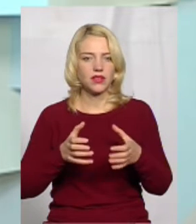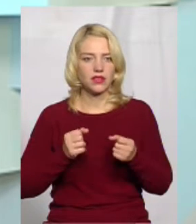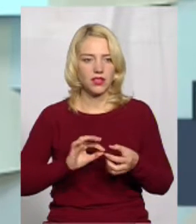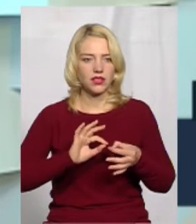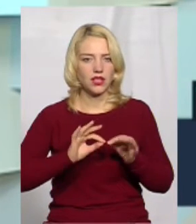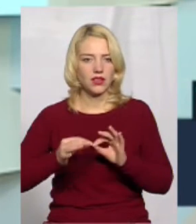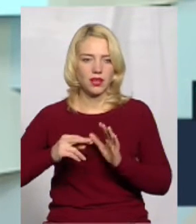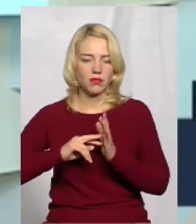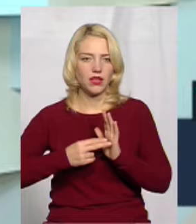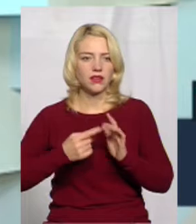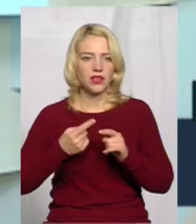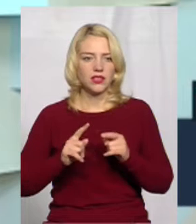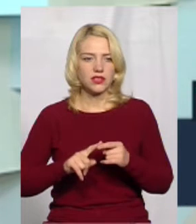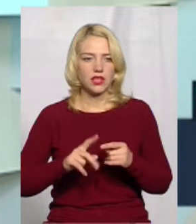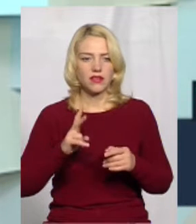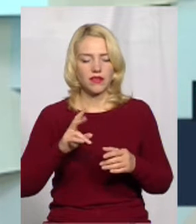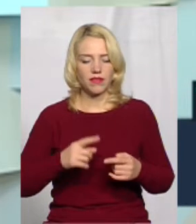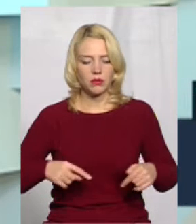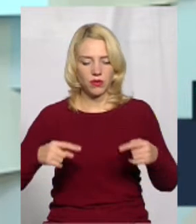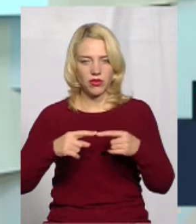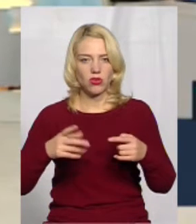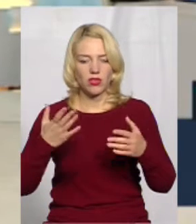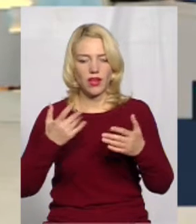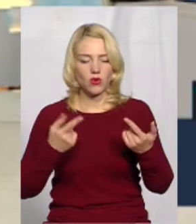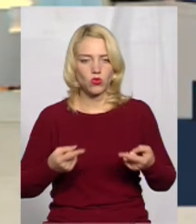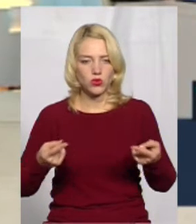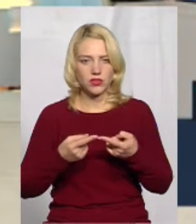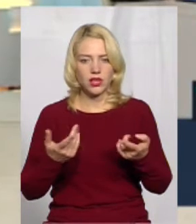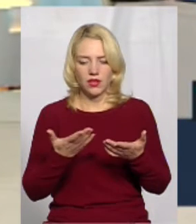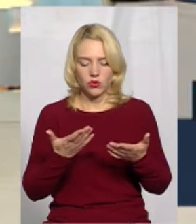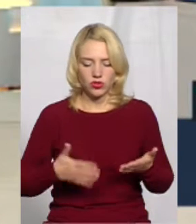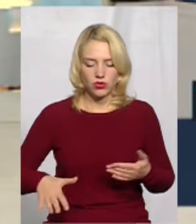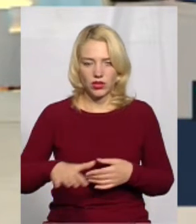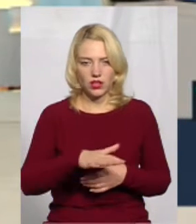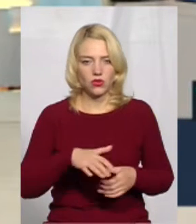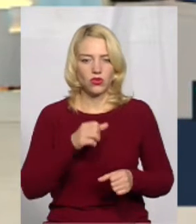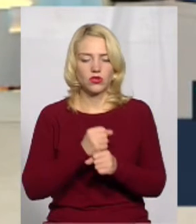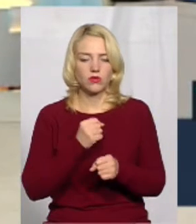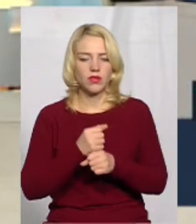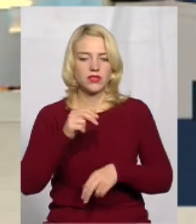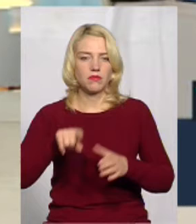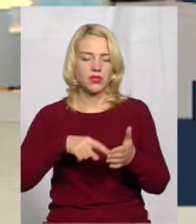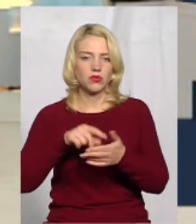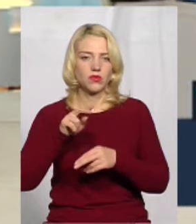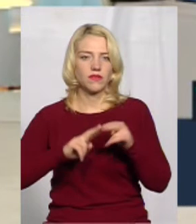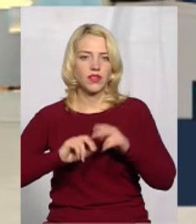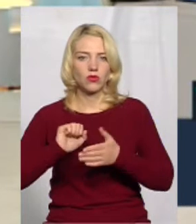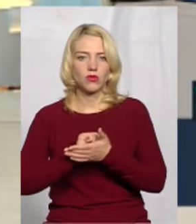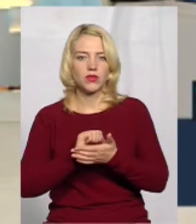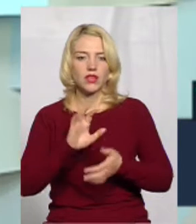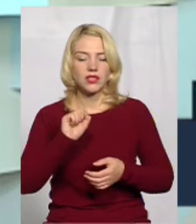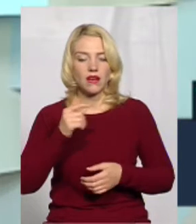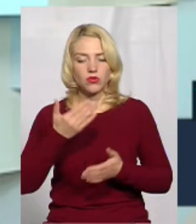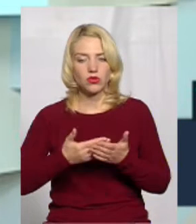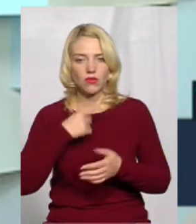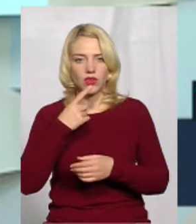детальних планів. Тобто, це, відповідно, на якусь певну територію невелику розробляється містобудівна документація. А от говорити